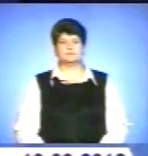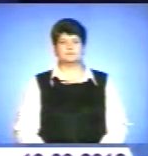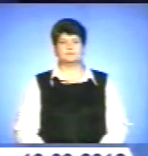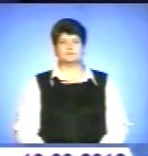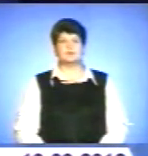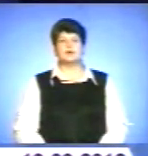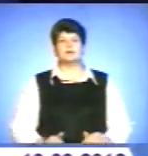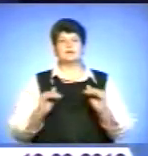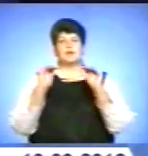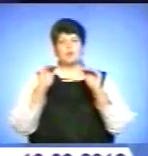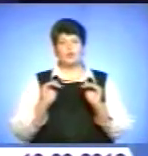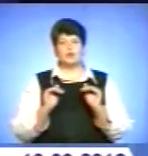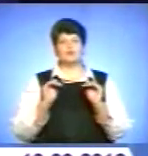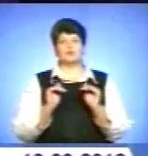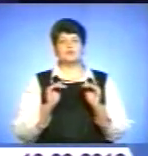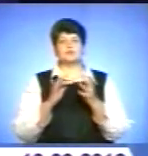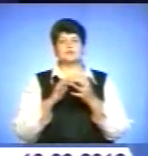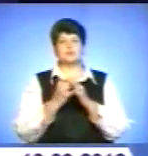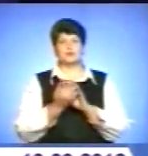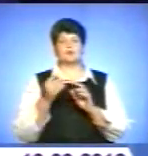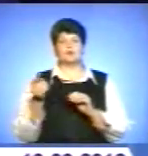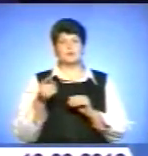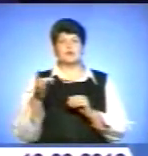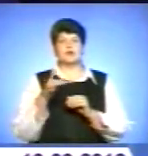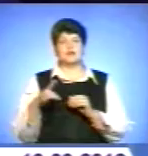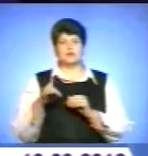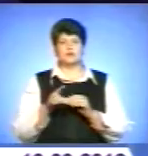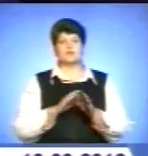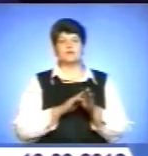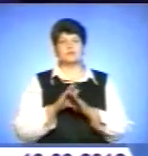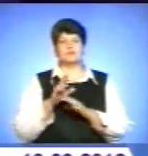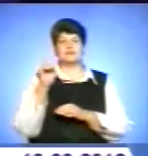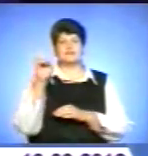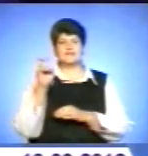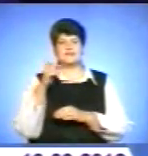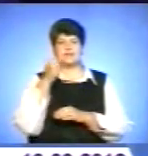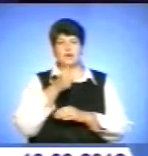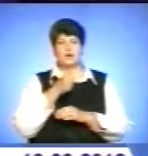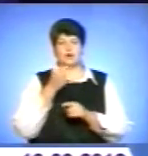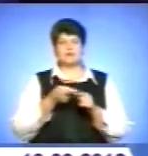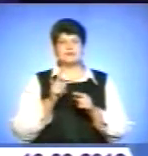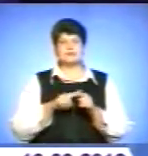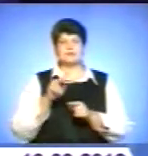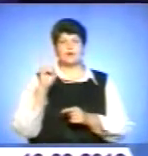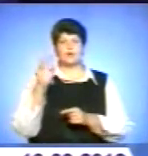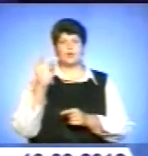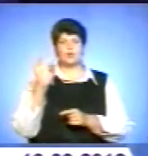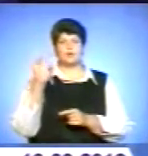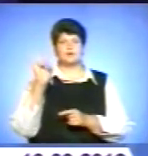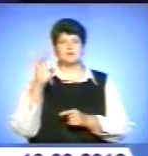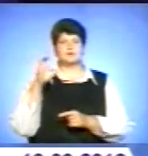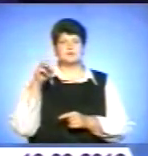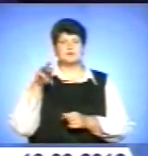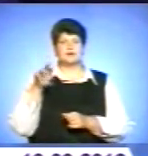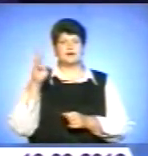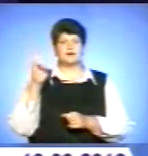Наймолодшому і найменшому в селу Тернопільського району виповнилося 200 років. Це Костянтинівка. 1810